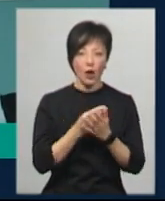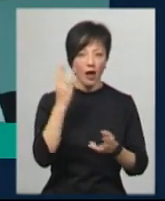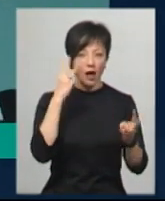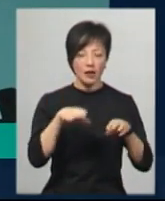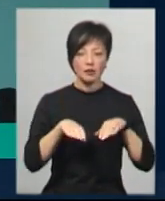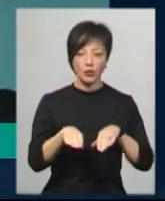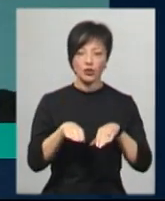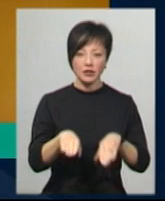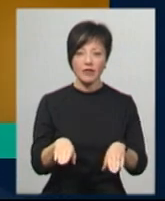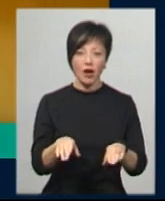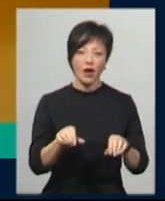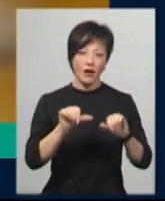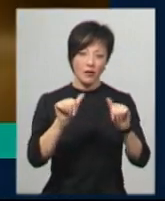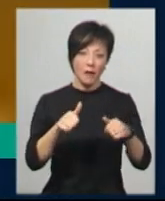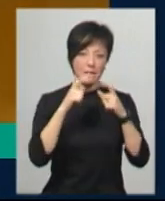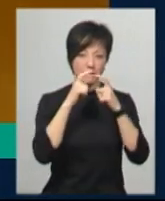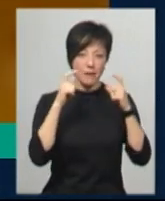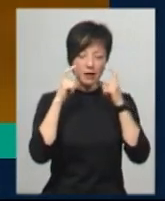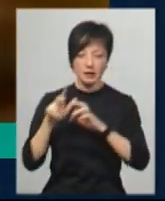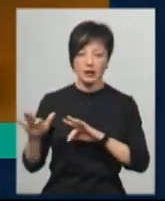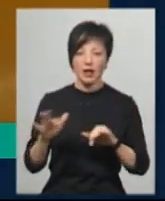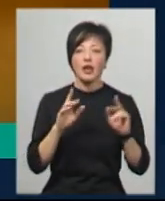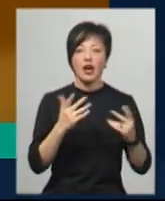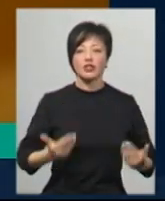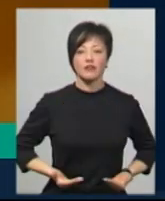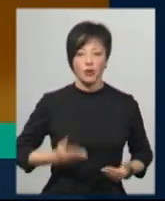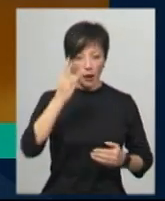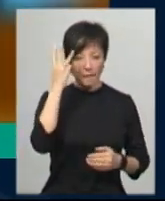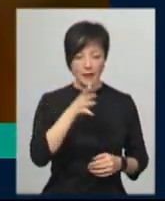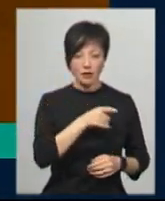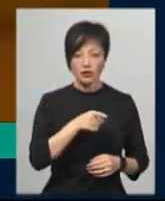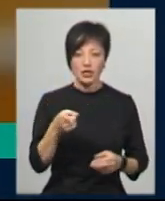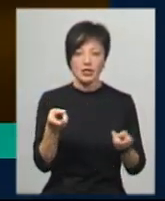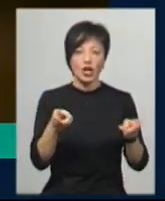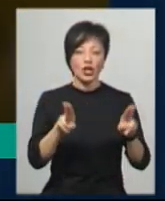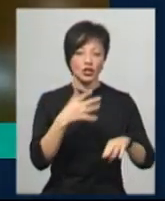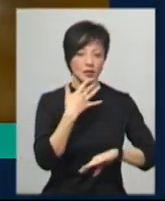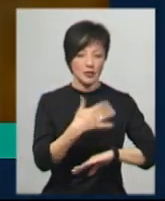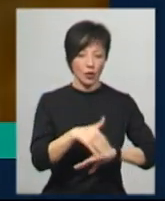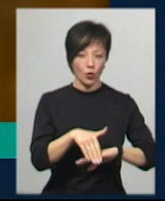спошиво-дизайнерських масок. Як під час карантину живуть хмельничани, які залишилися за кордоном?